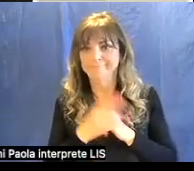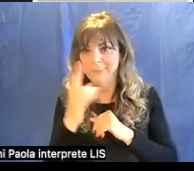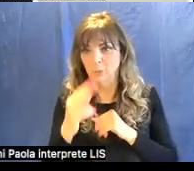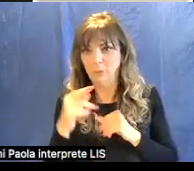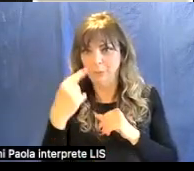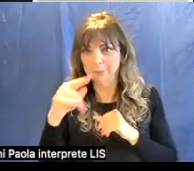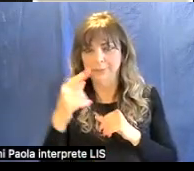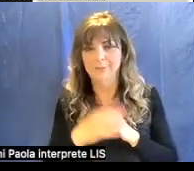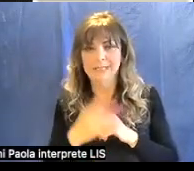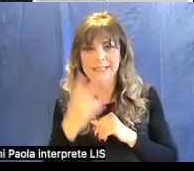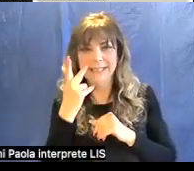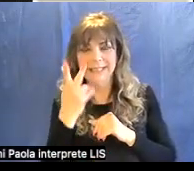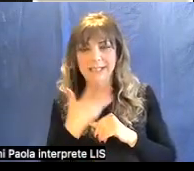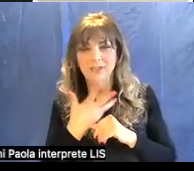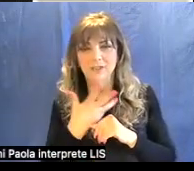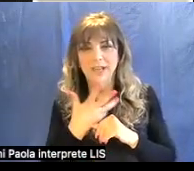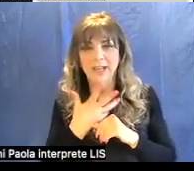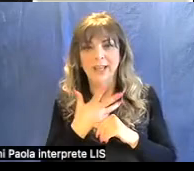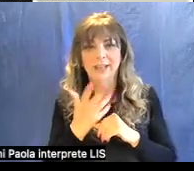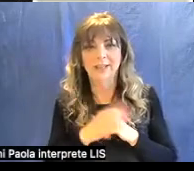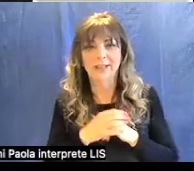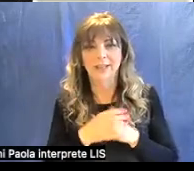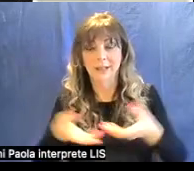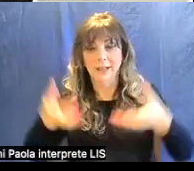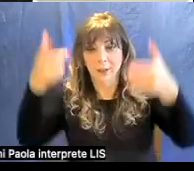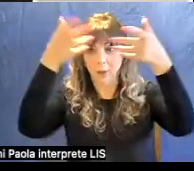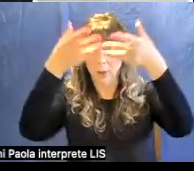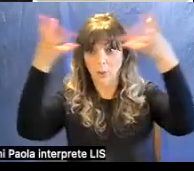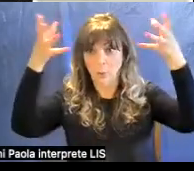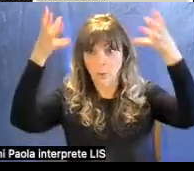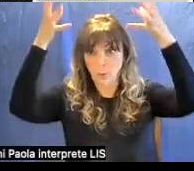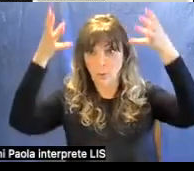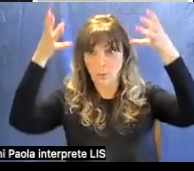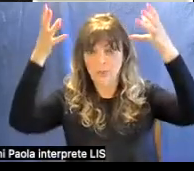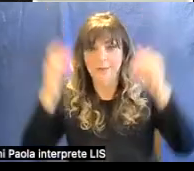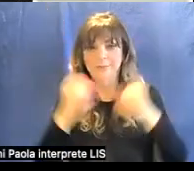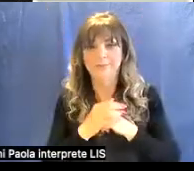qui vedete qui c'è la parte dell'incoronazione vera e propria